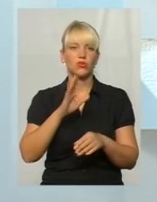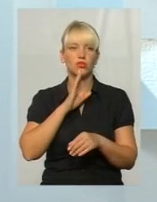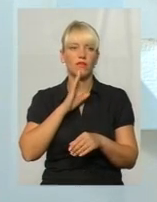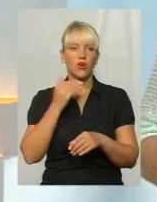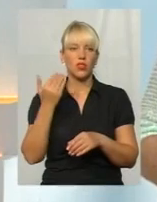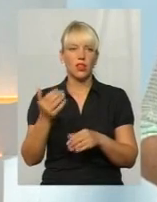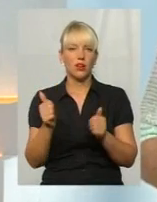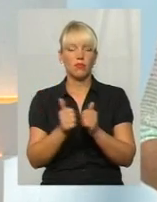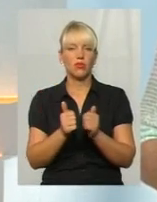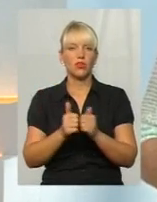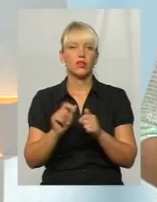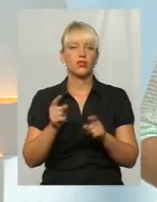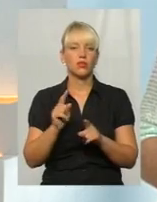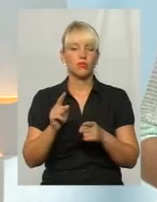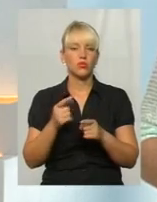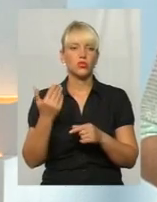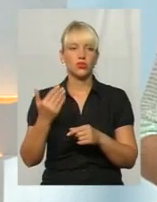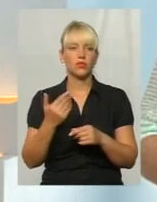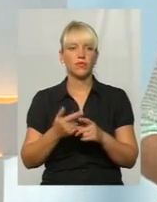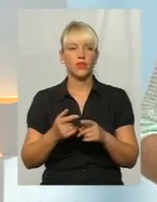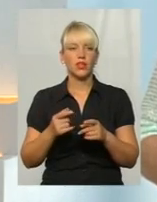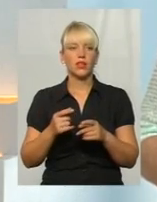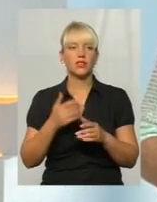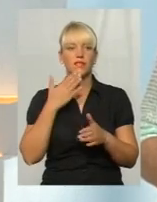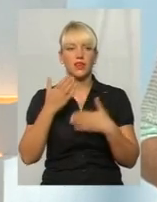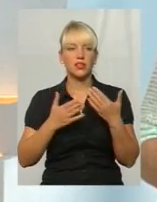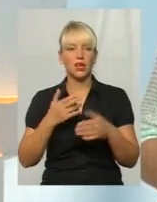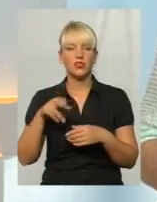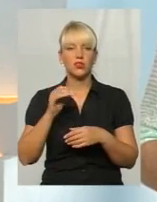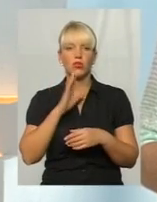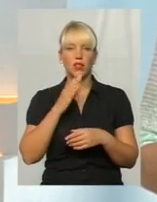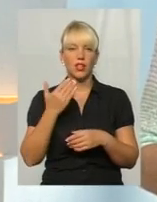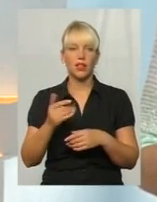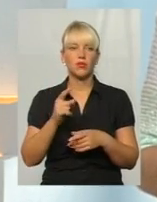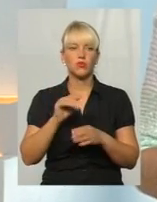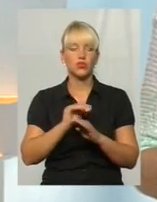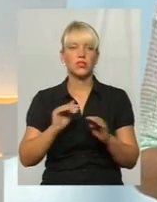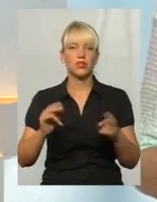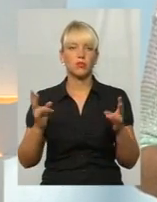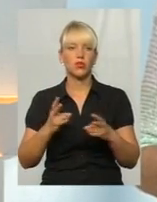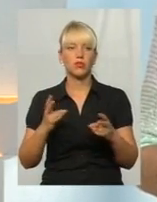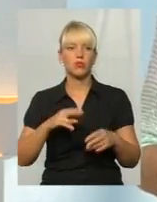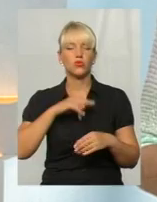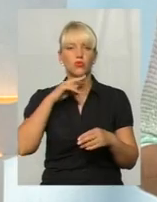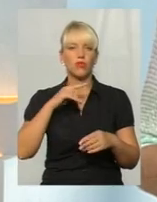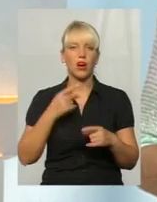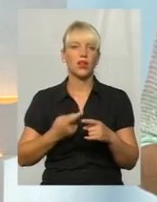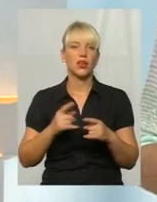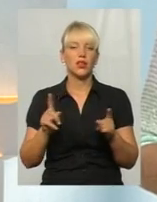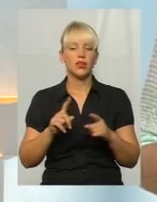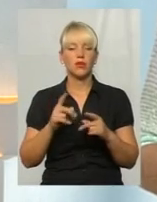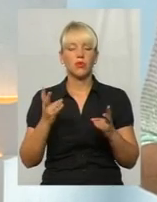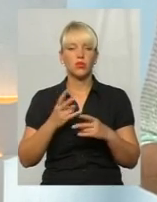поряд, що профі-гендер у нас проєкт, і звертається, тому що діти потребують уваги, вони потребують того, щоб їх